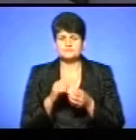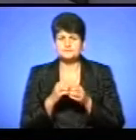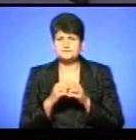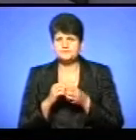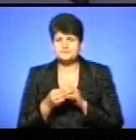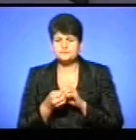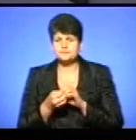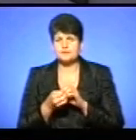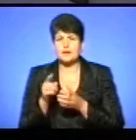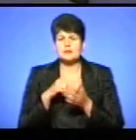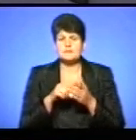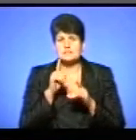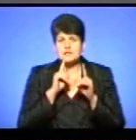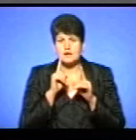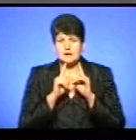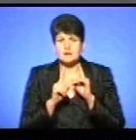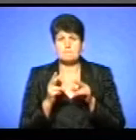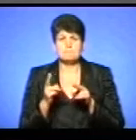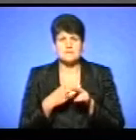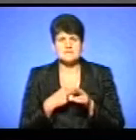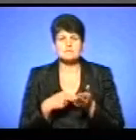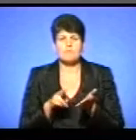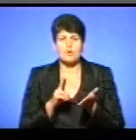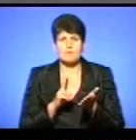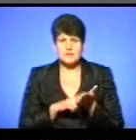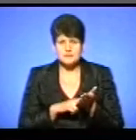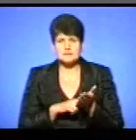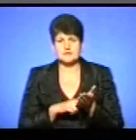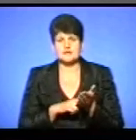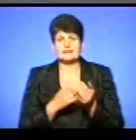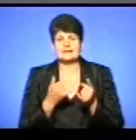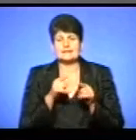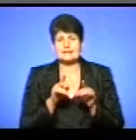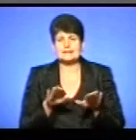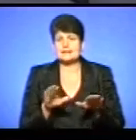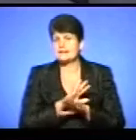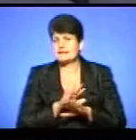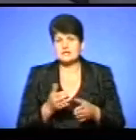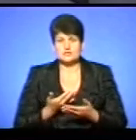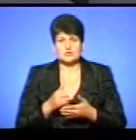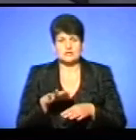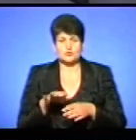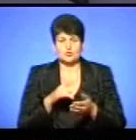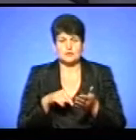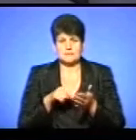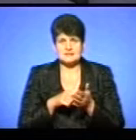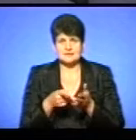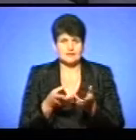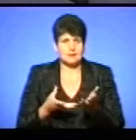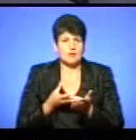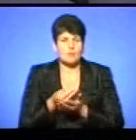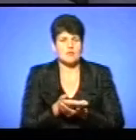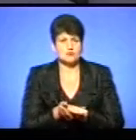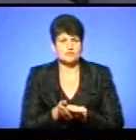коли міська рада прийняла рішення про те, щоб для тих дітей, які не проживають на території міста, за них потрібно